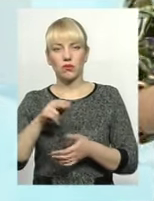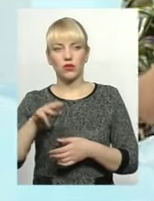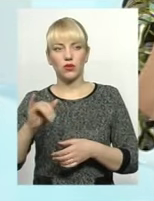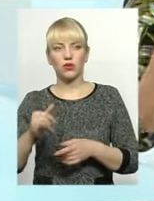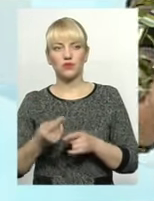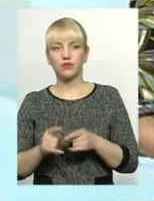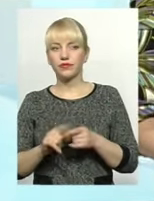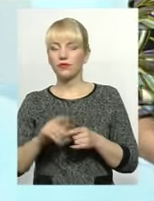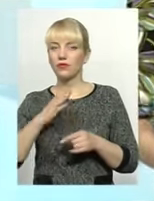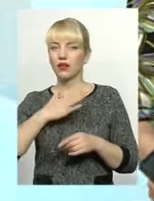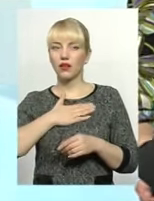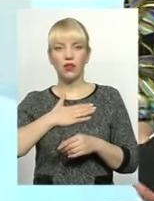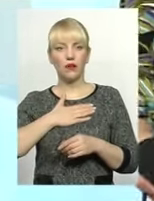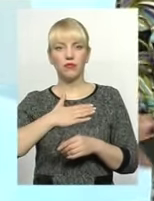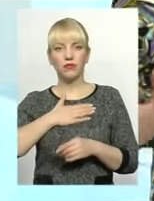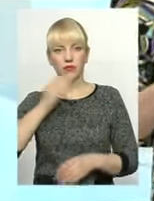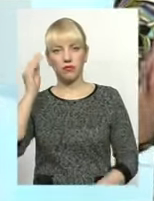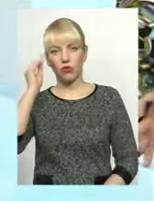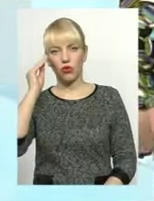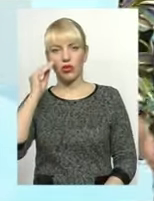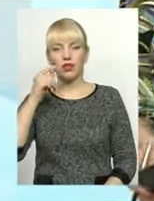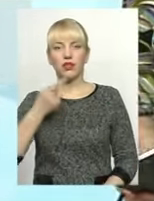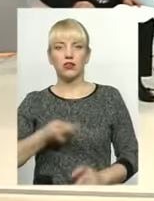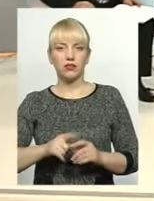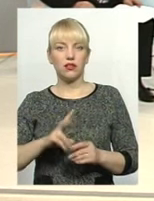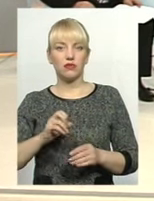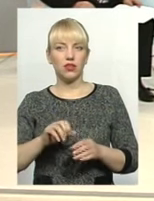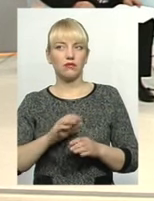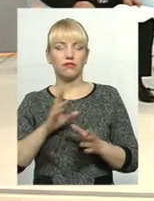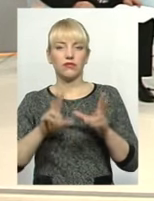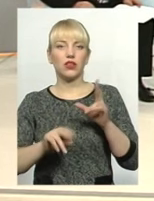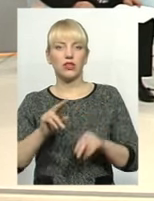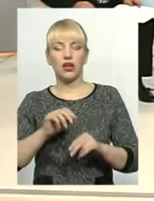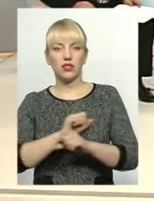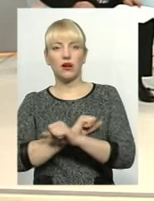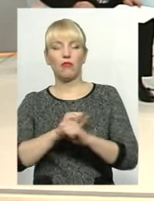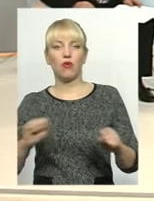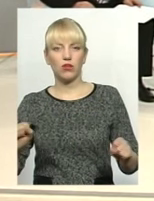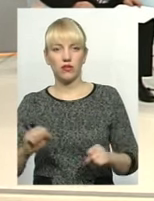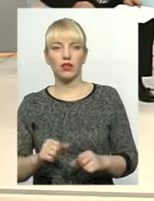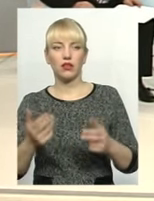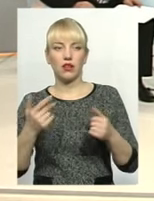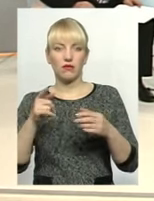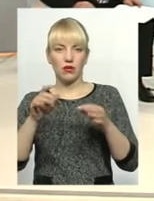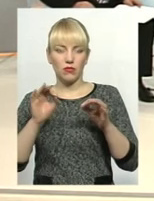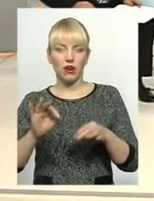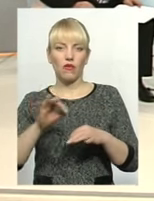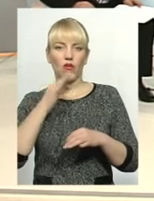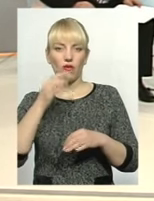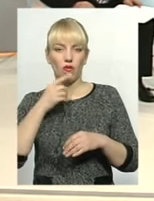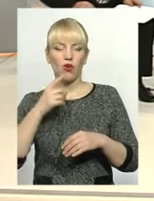на мій погляд, вже так, скажімо так, на рівні подвиги. Так, ви праві, що говорити про